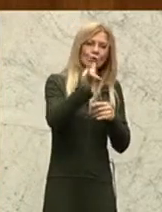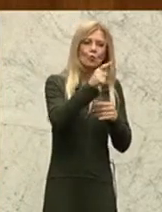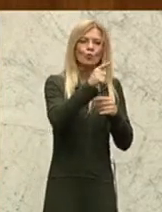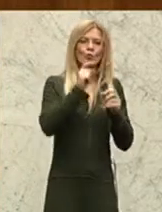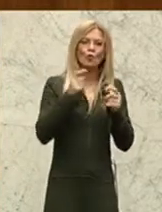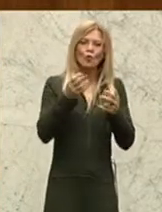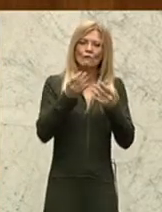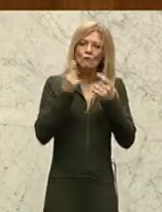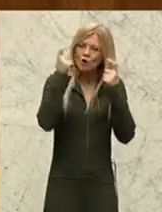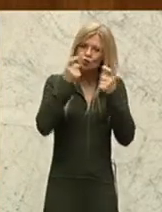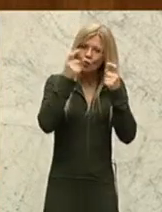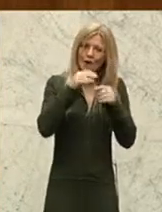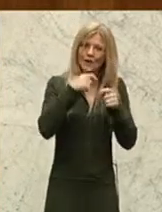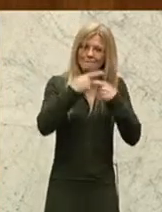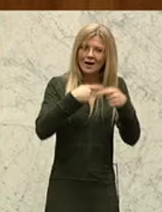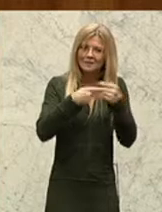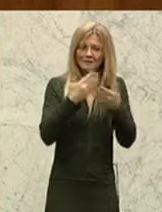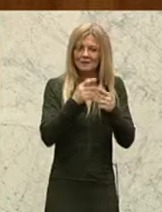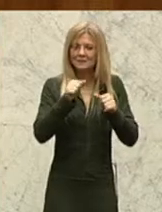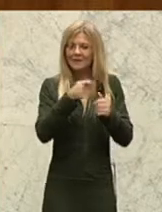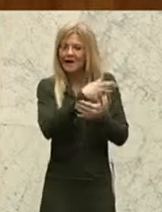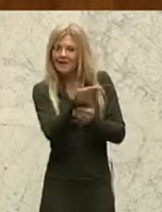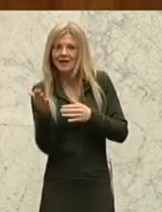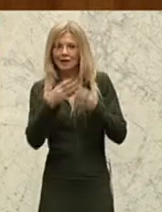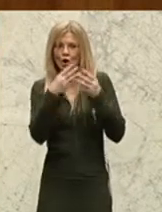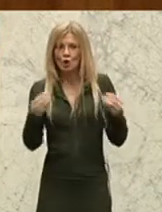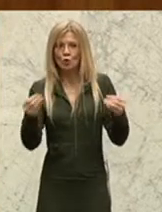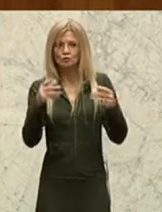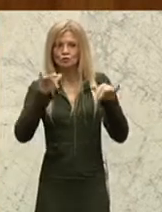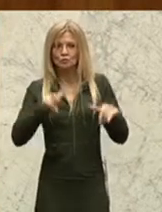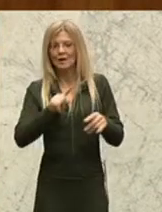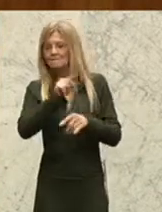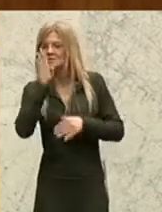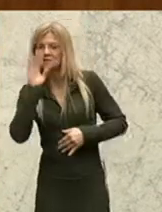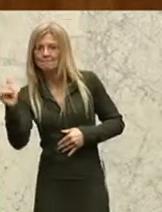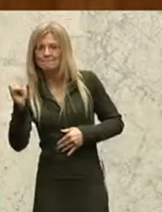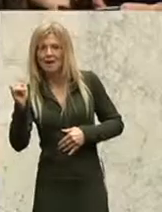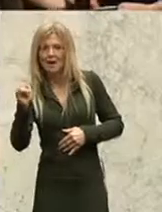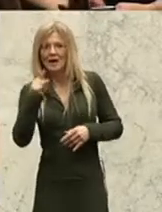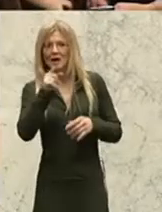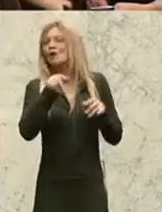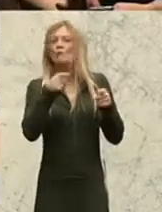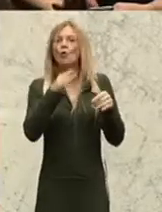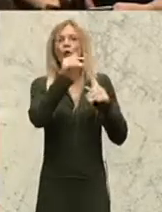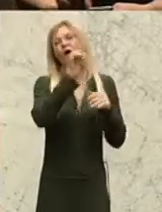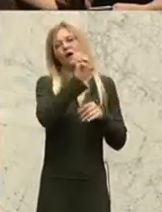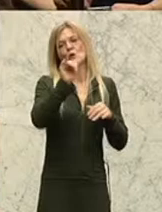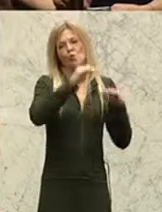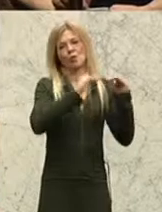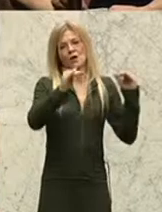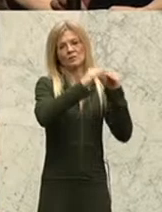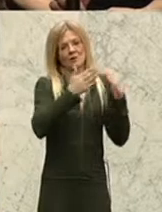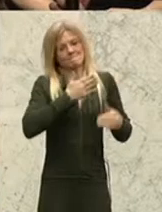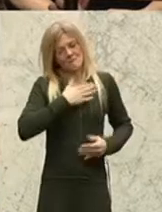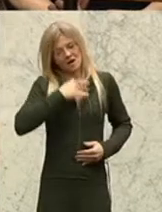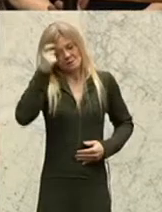dass wir zu einer einvernehmlichen Lösung kommen, bis zum Mai dieses Jahres, auf EU-Ebene. Meine Meinung ist, und